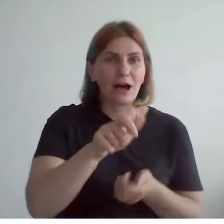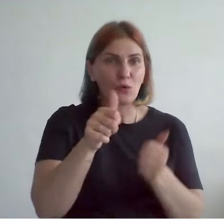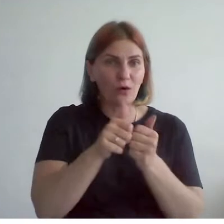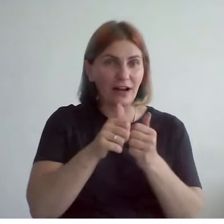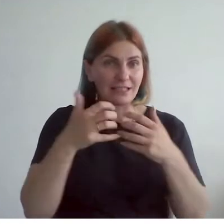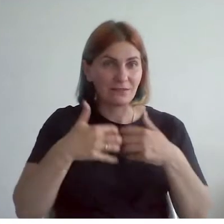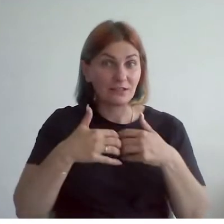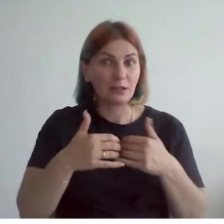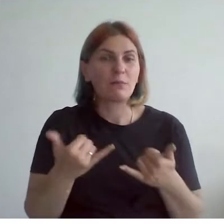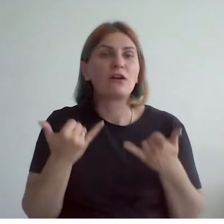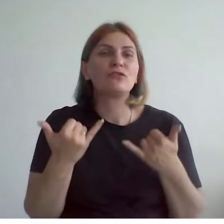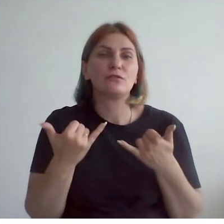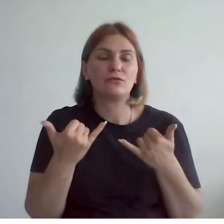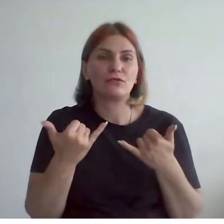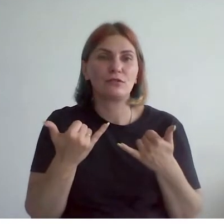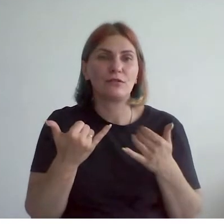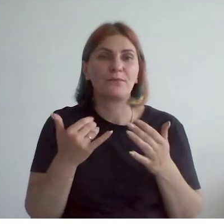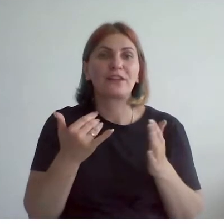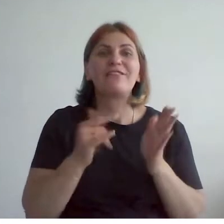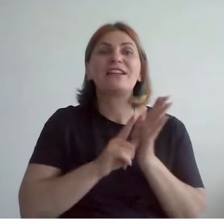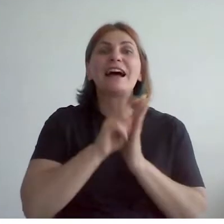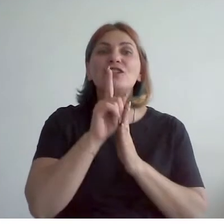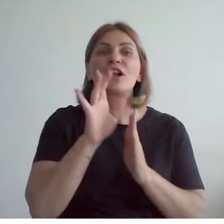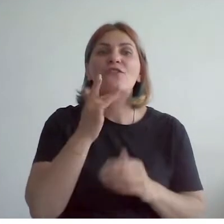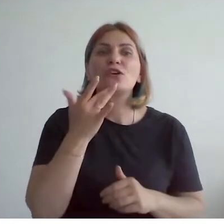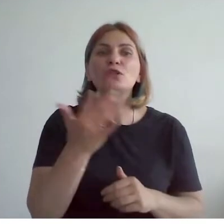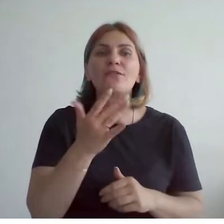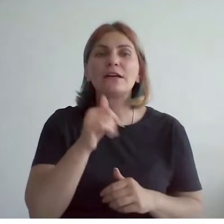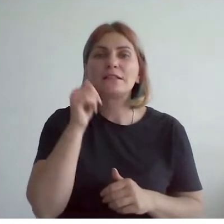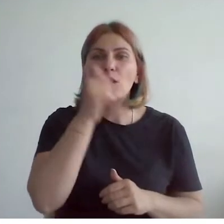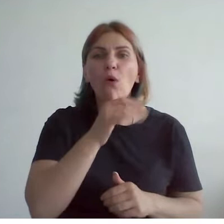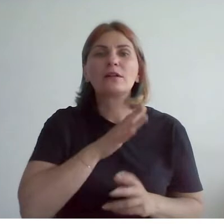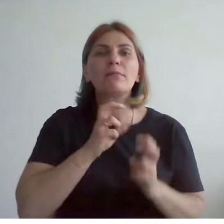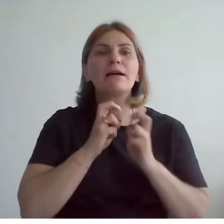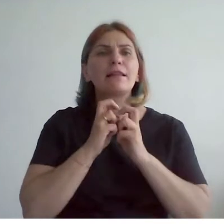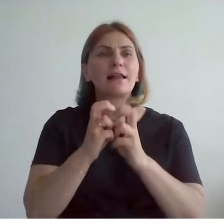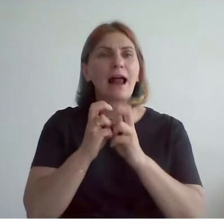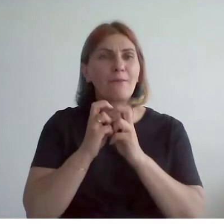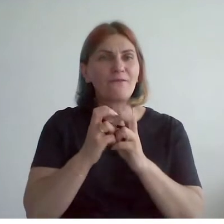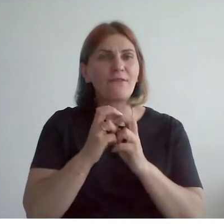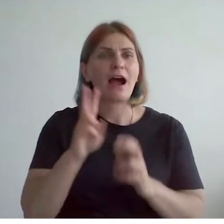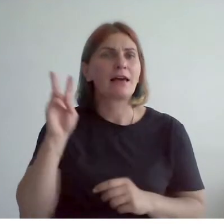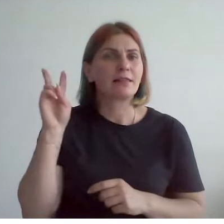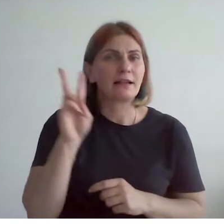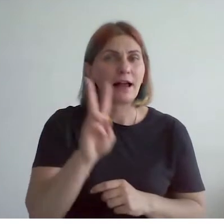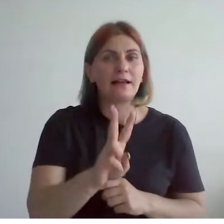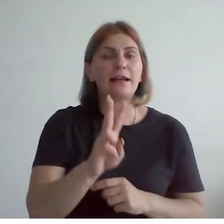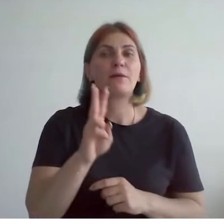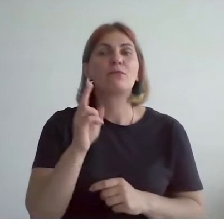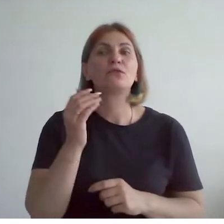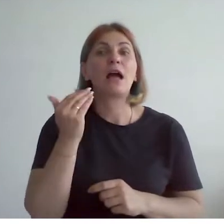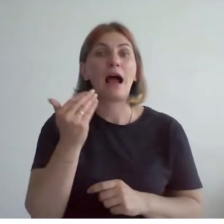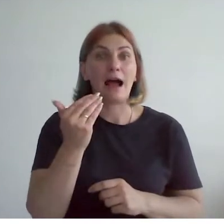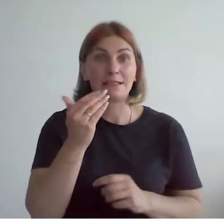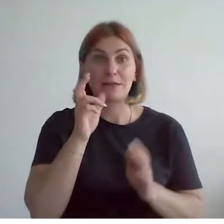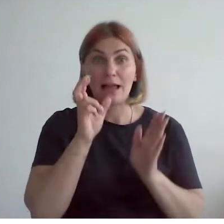сейчас, конечно же, сначала в советские годы ездили трамваи, троллейбусы, а теперь электрического